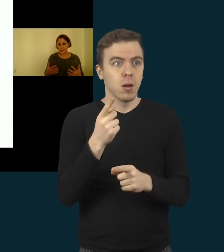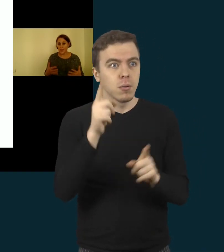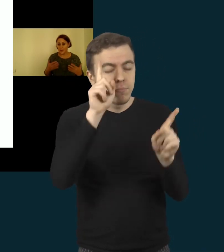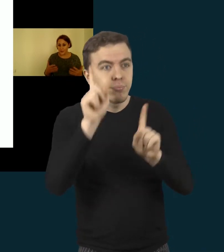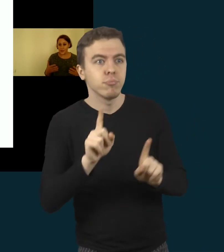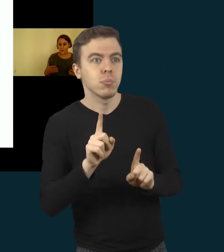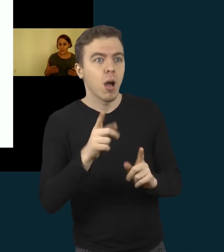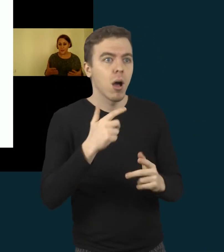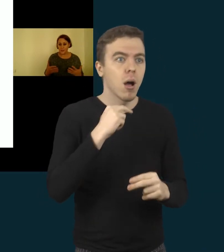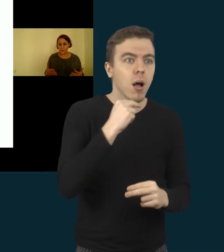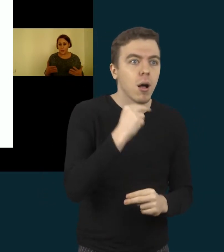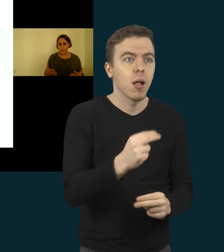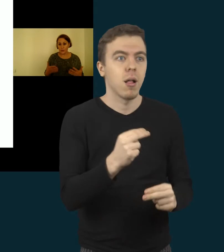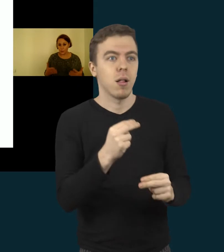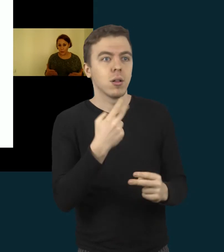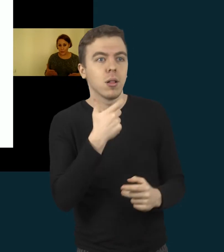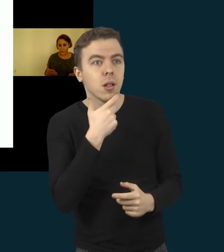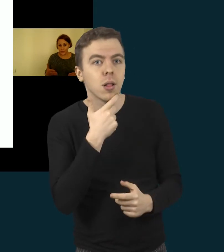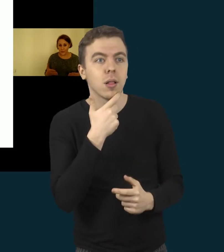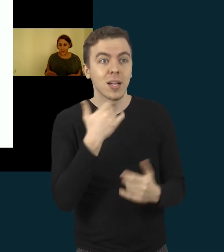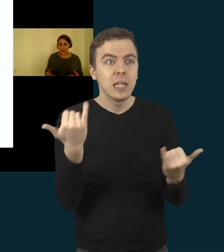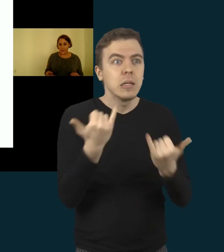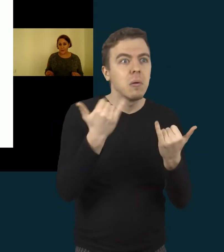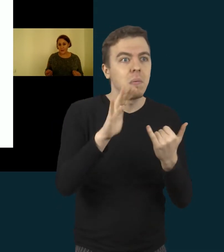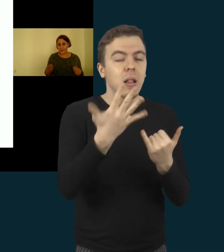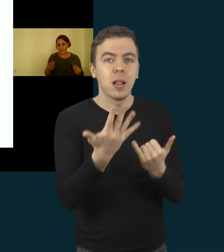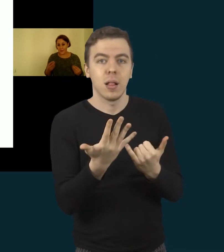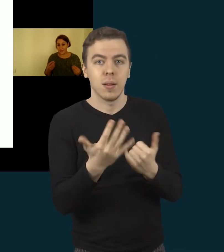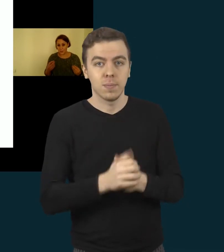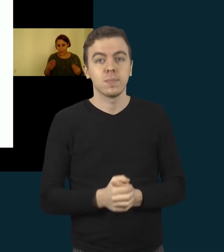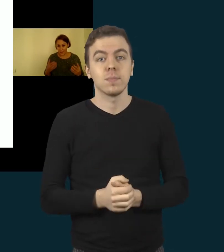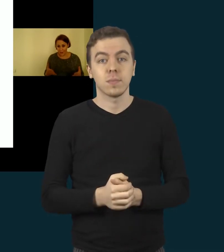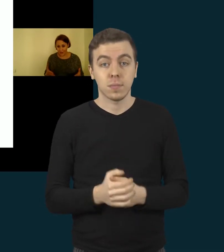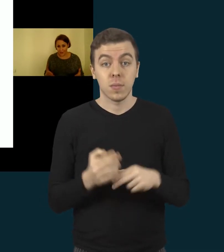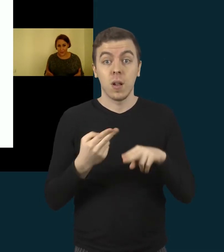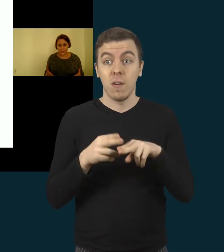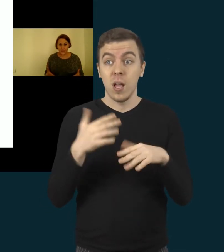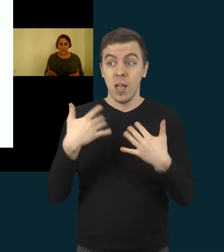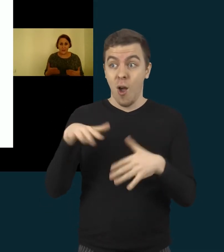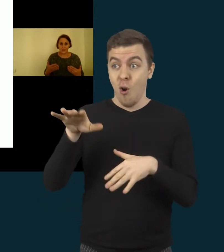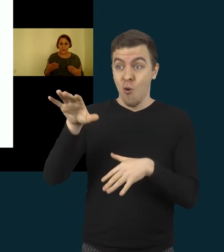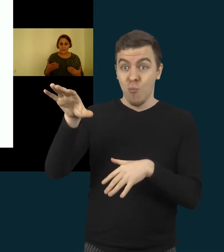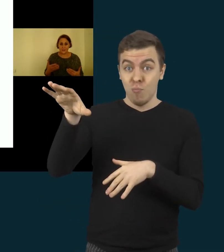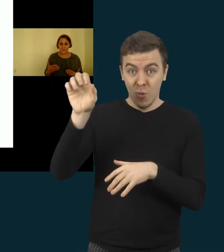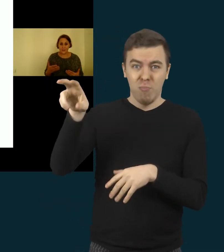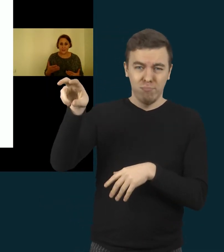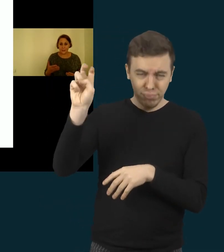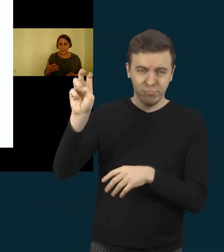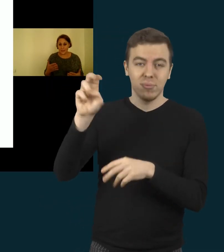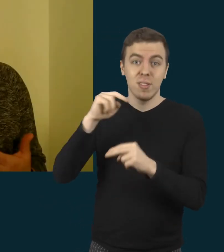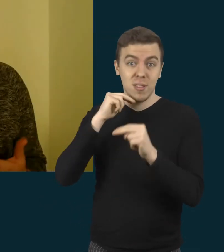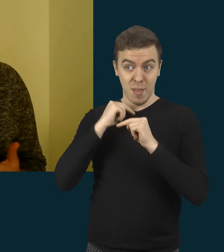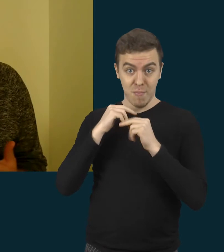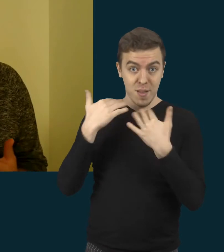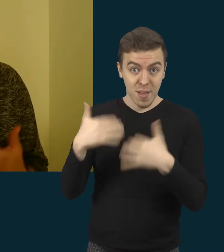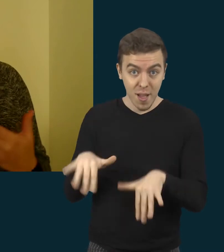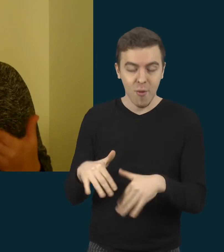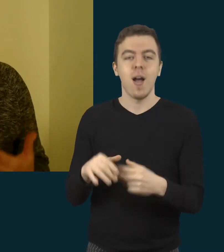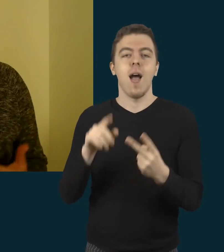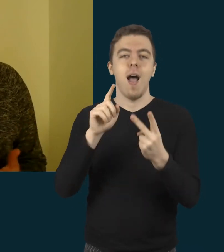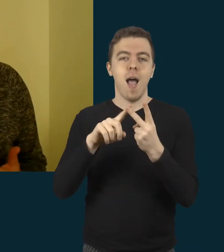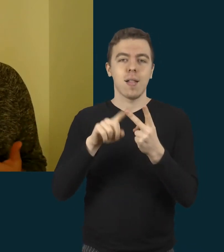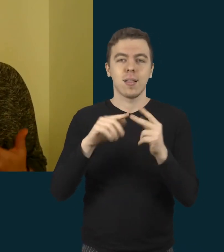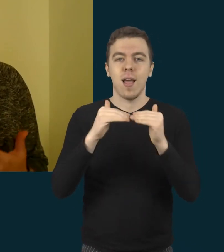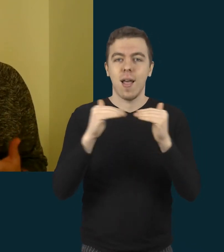kas čia vyksa labai įdomaus. Ir kai mes jau tą pagavom, tai mes turėjom antrą